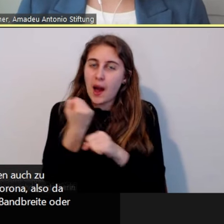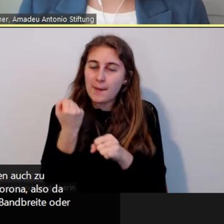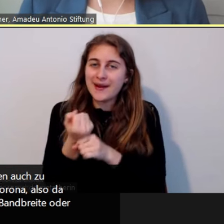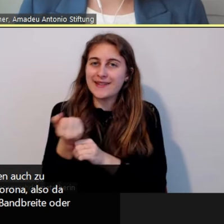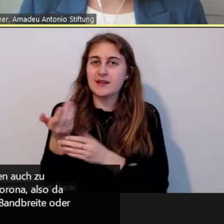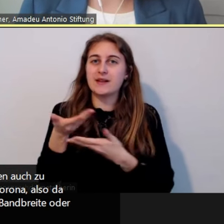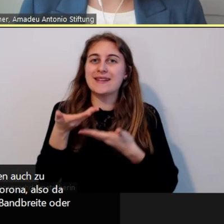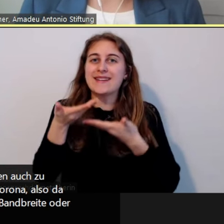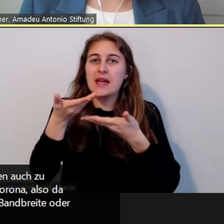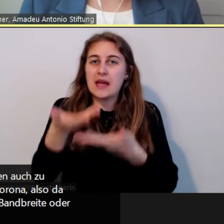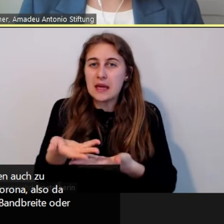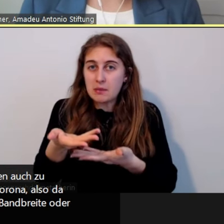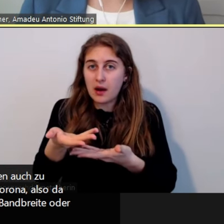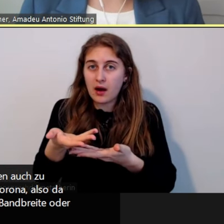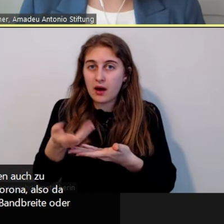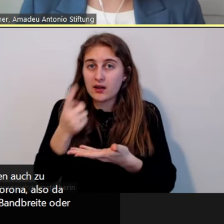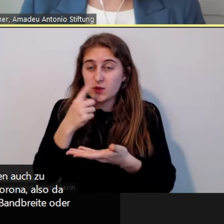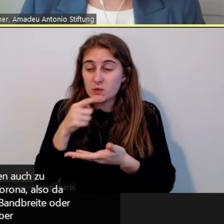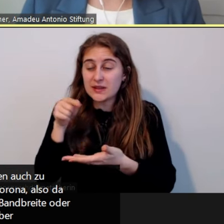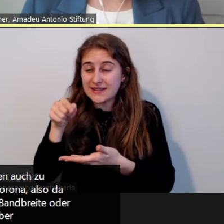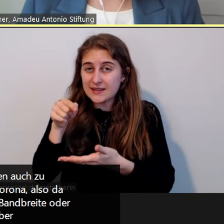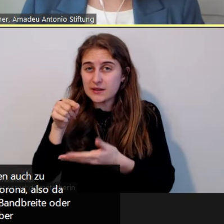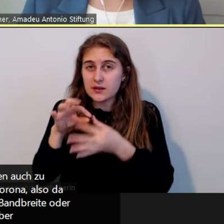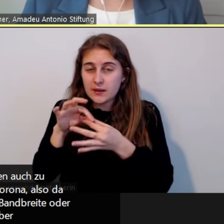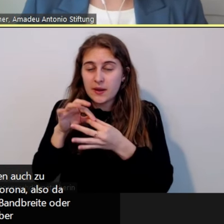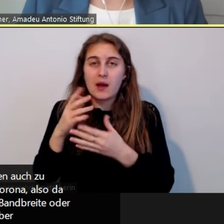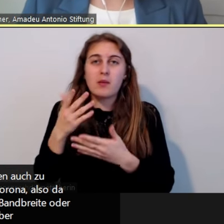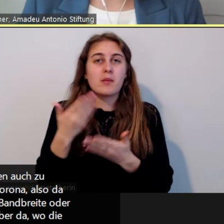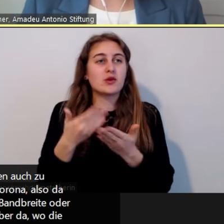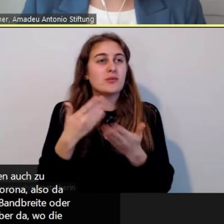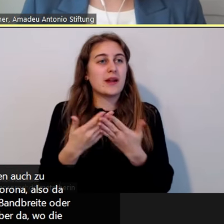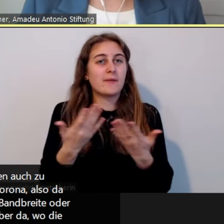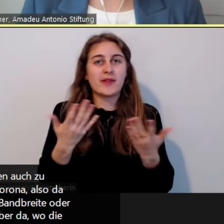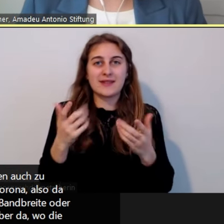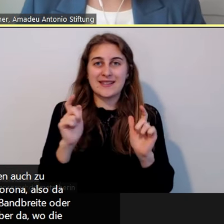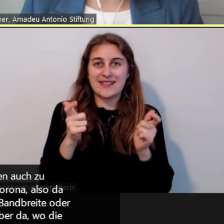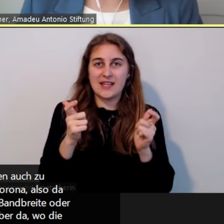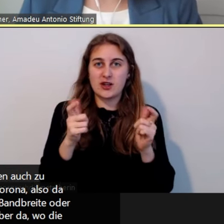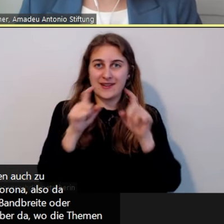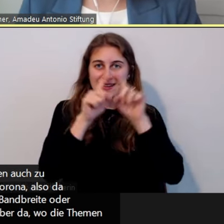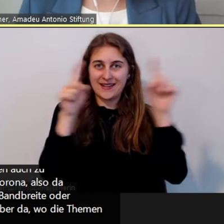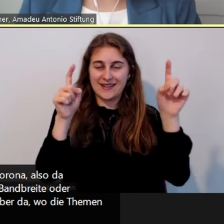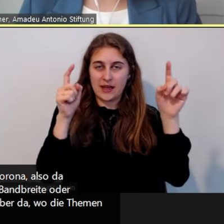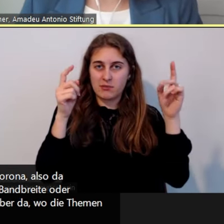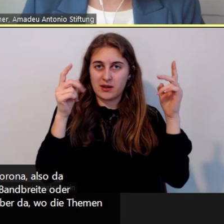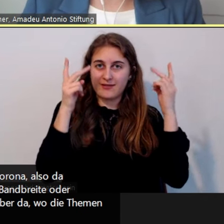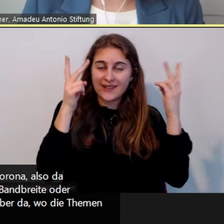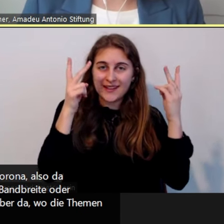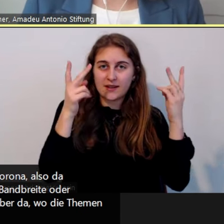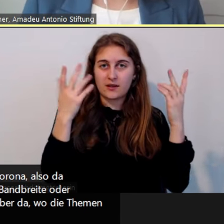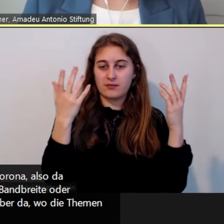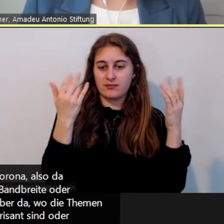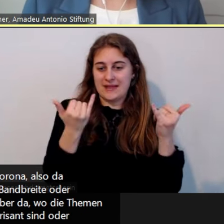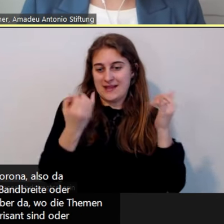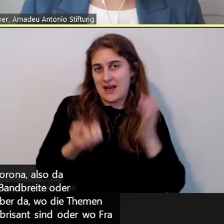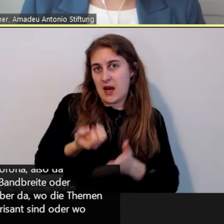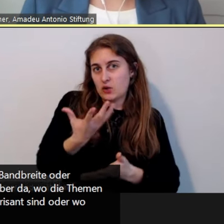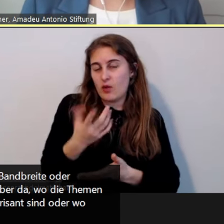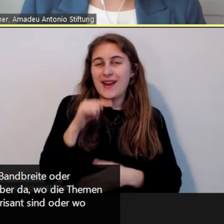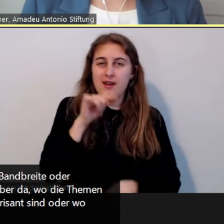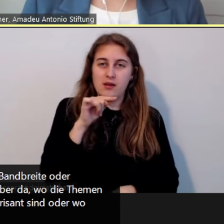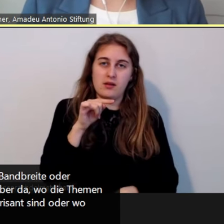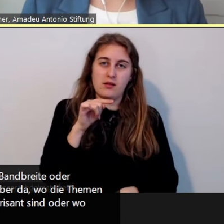sprechen, aber da, wo sozusagen die Themen verhandelt werden, die gerade gesellschaftlich brisant sind, oder wo Frauen eher so die